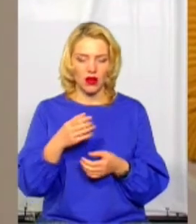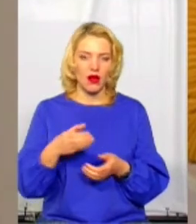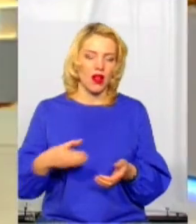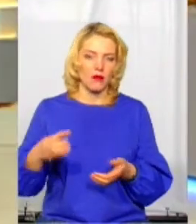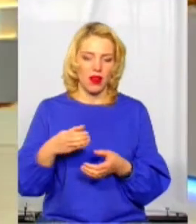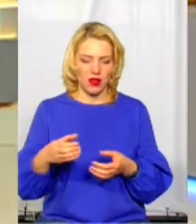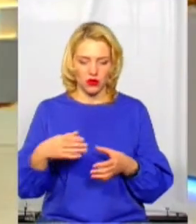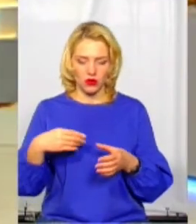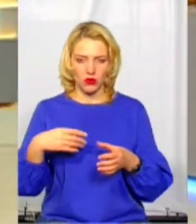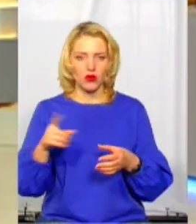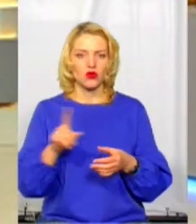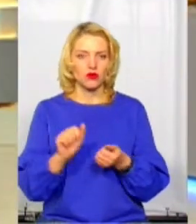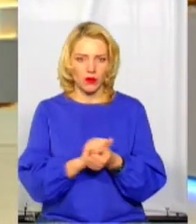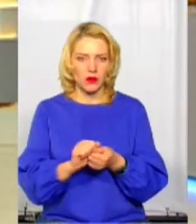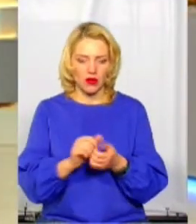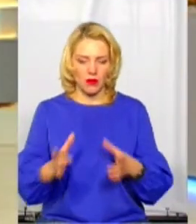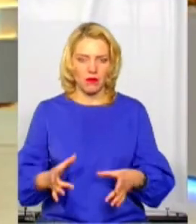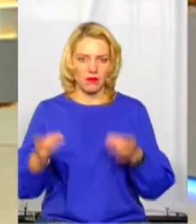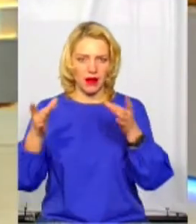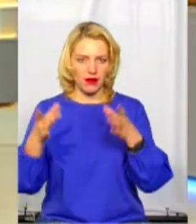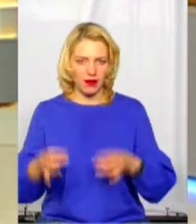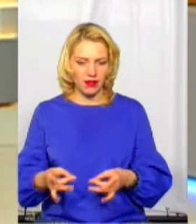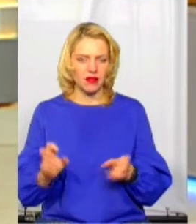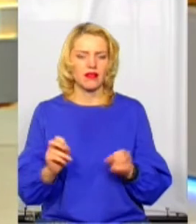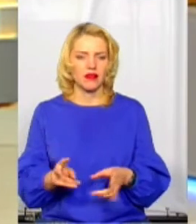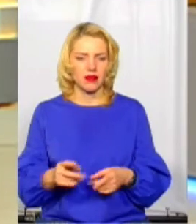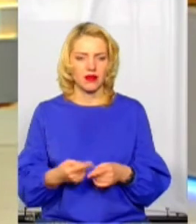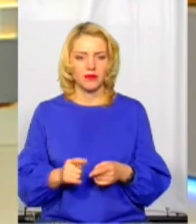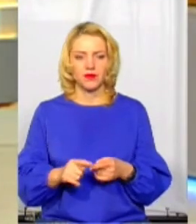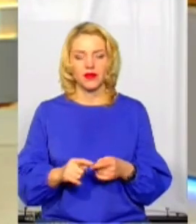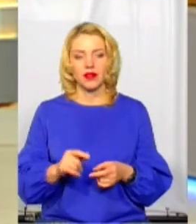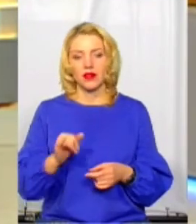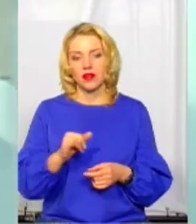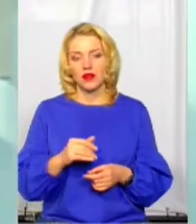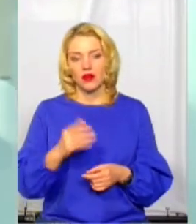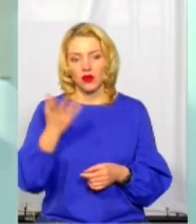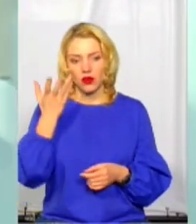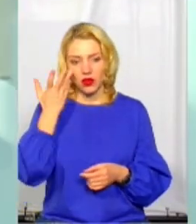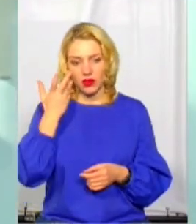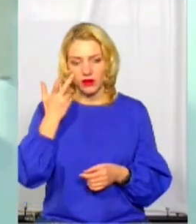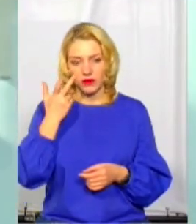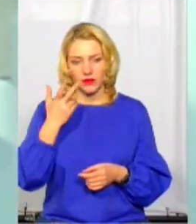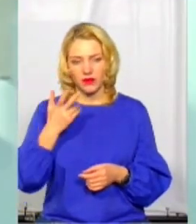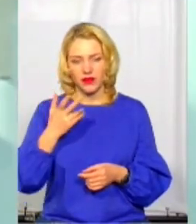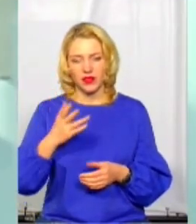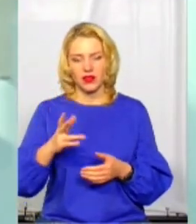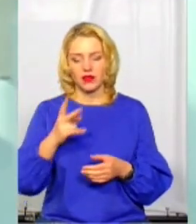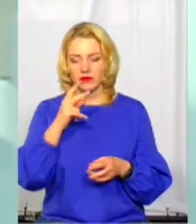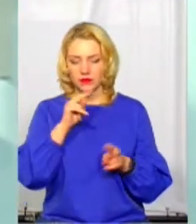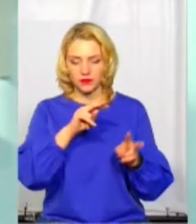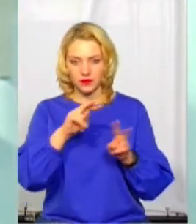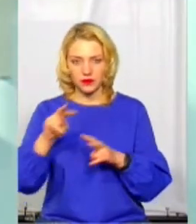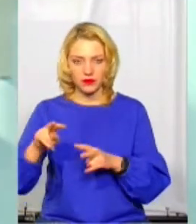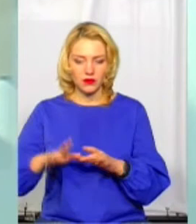це відбувається? Взагалі, поблизу скопчення громадян висталяється піші патруліст завжди, і відповідно, коли вони прочистують територію,